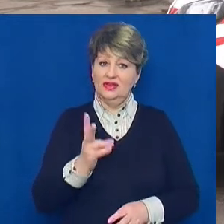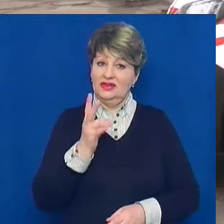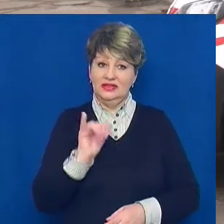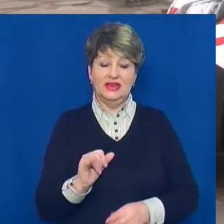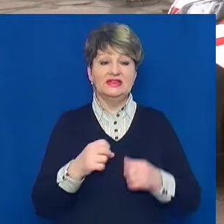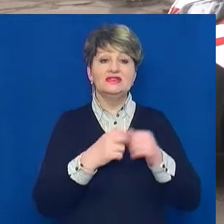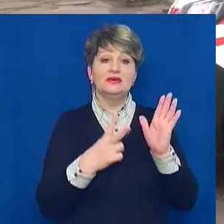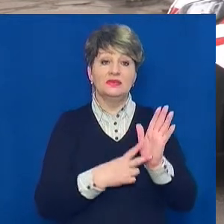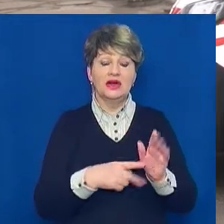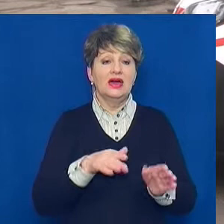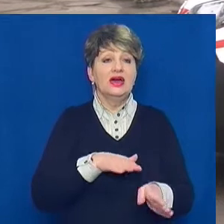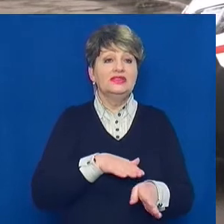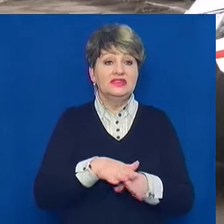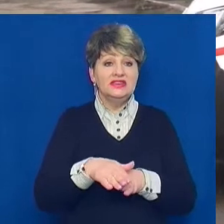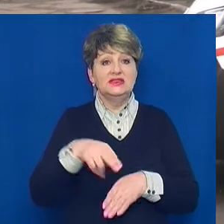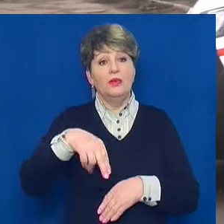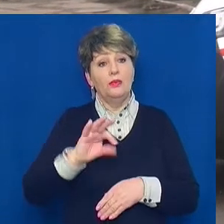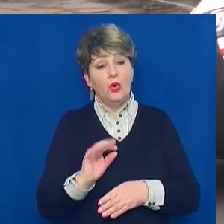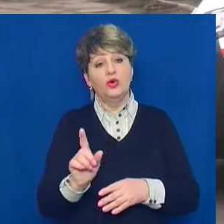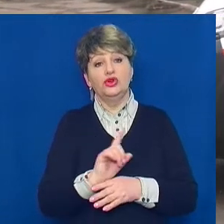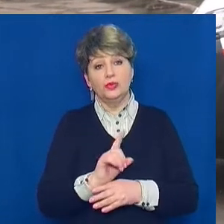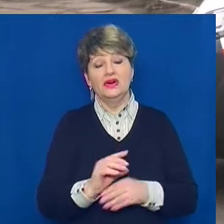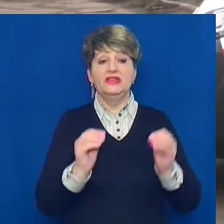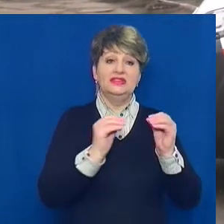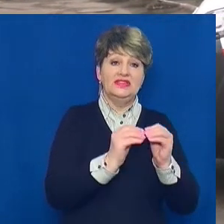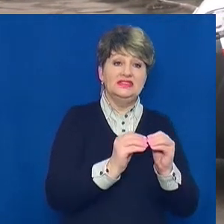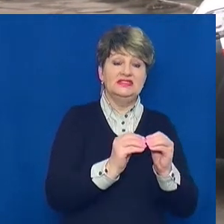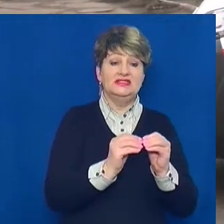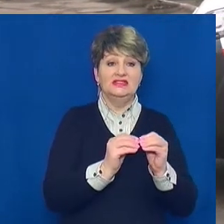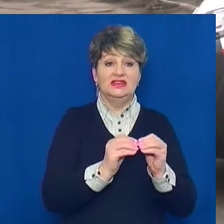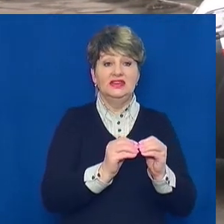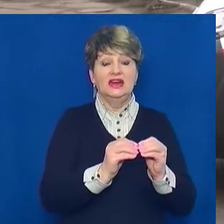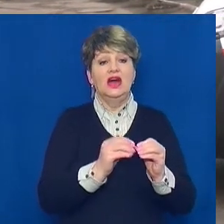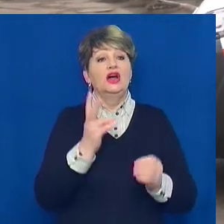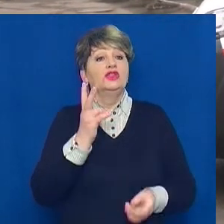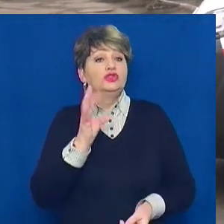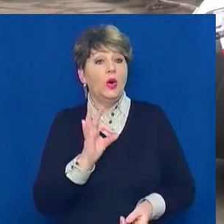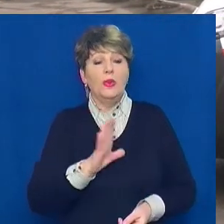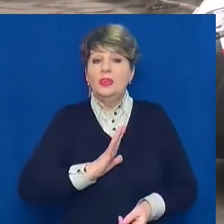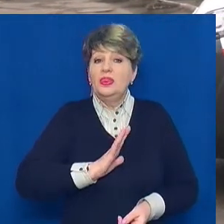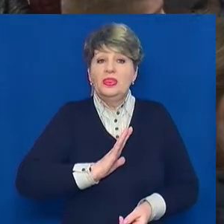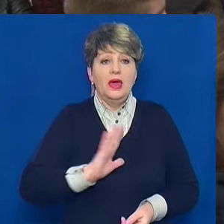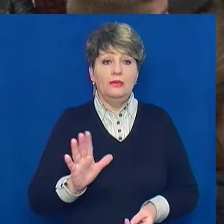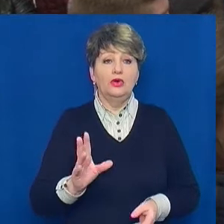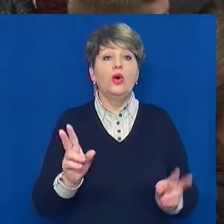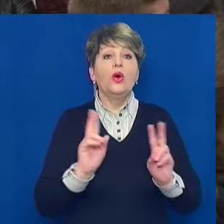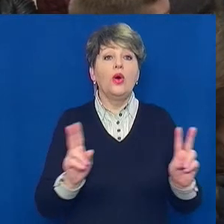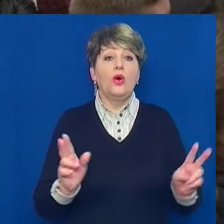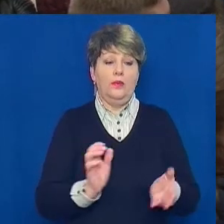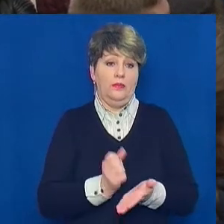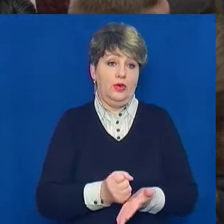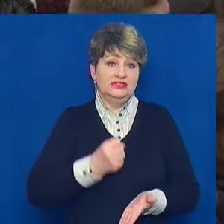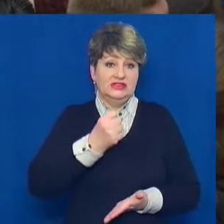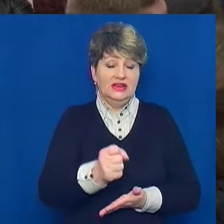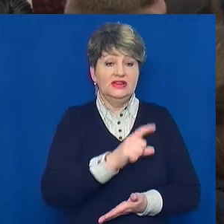Дійсно, по нормативу 10 в місті і 20 за містом. Але, знову ж таки, повторюю, не було кого навіть послати. Зі слів